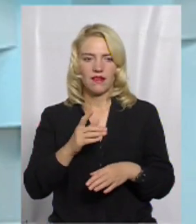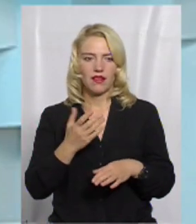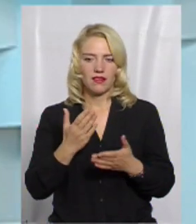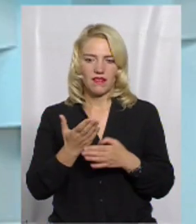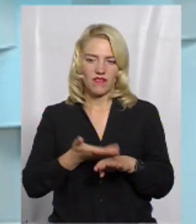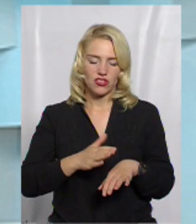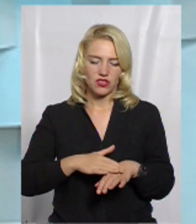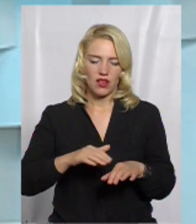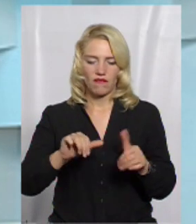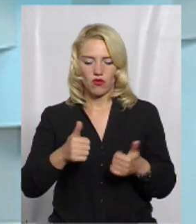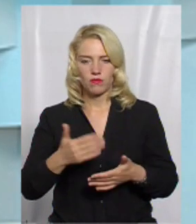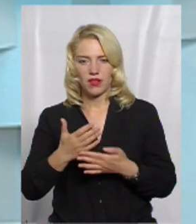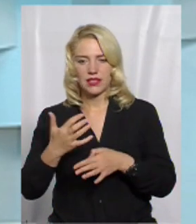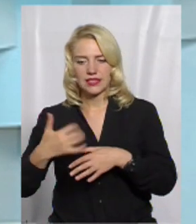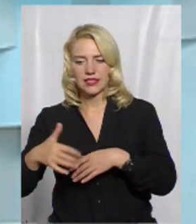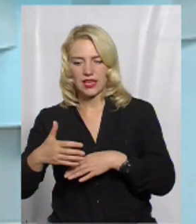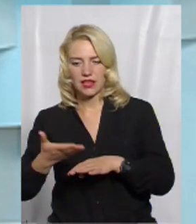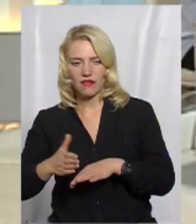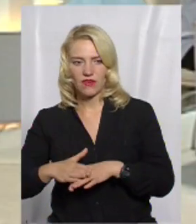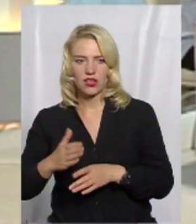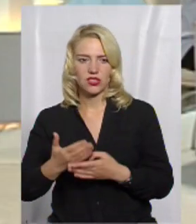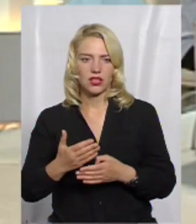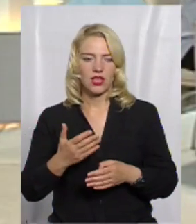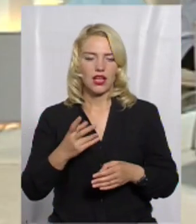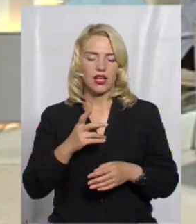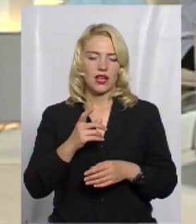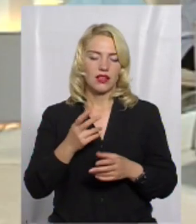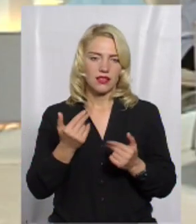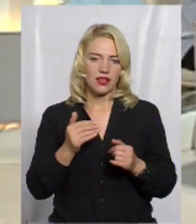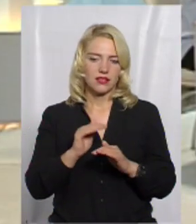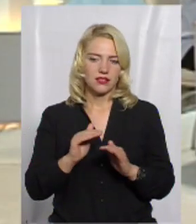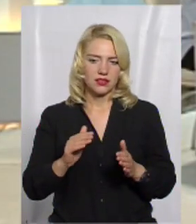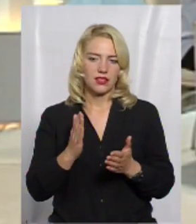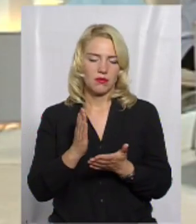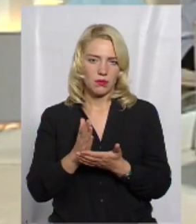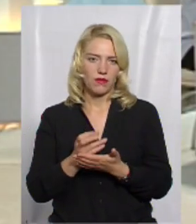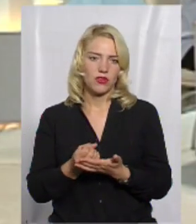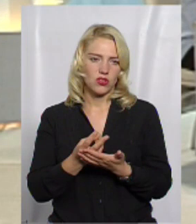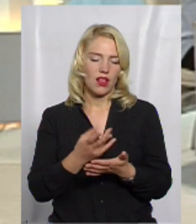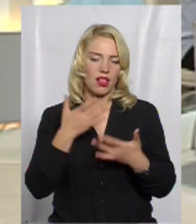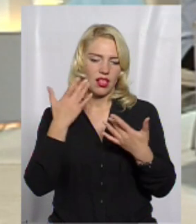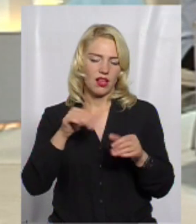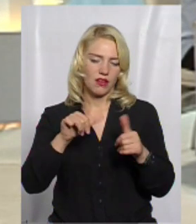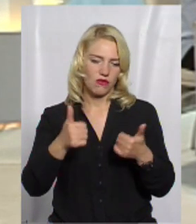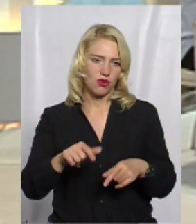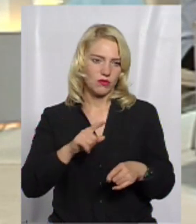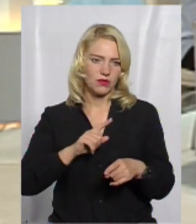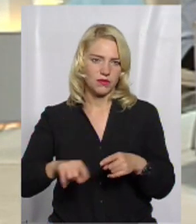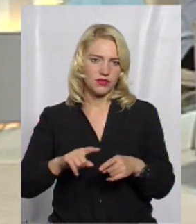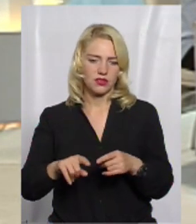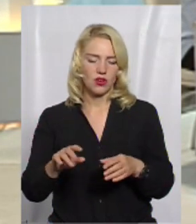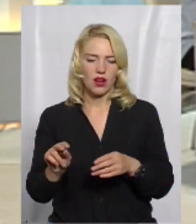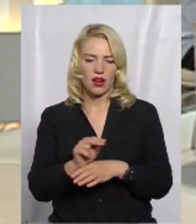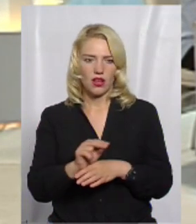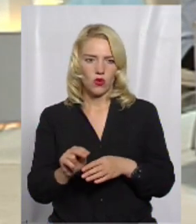важкі форми, середні важкості діт і закладів, так, вони перебувають в стаціонарі. Ну, легкі форми частково лікуються